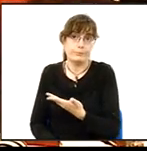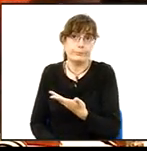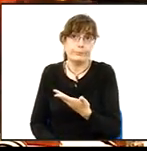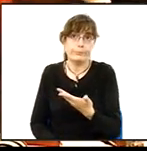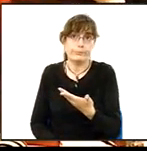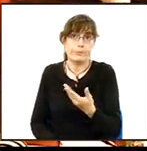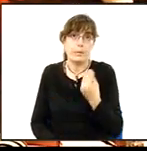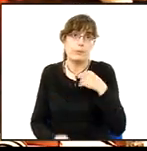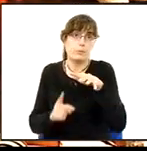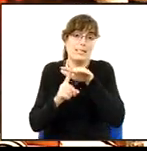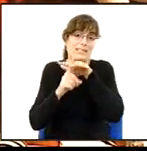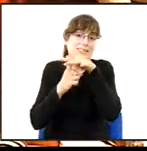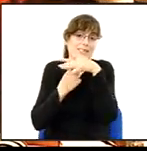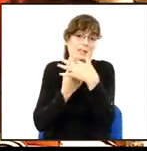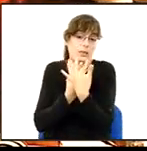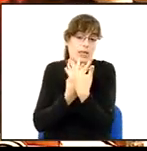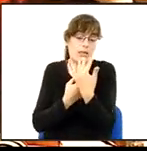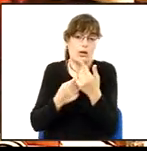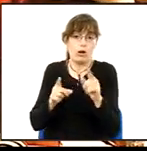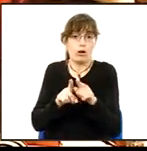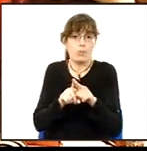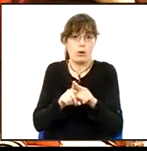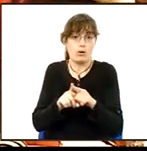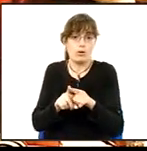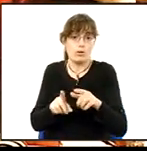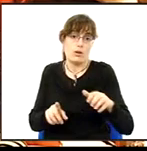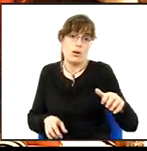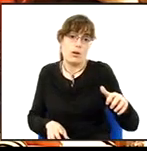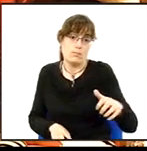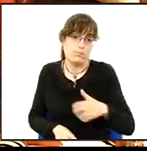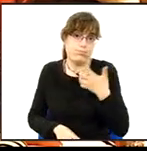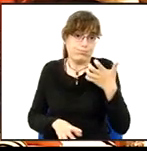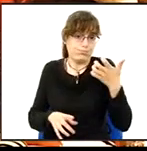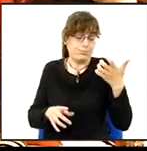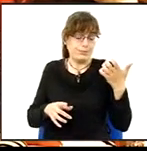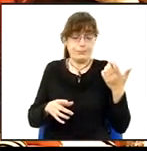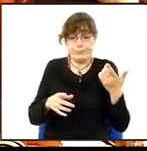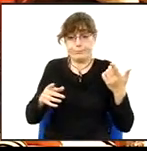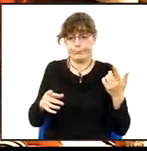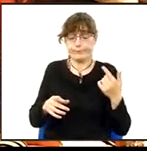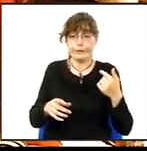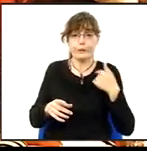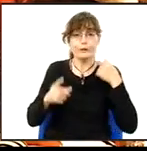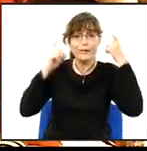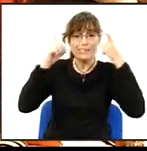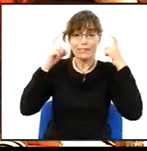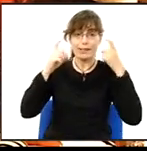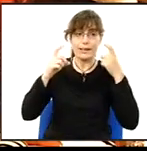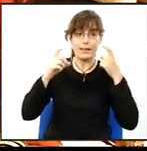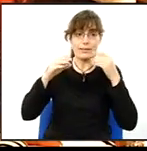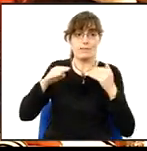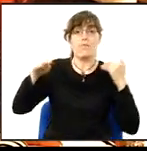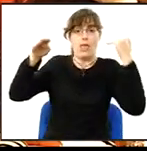doncs el cas d'un atac, doncs amb una regidora, com qualsevol altre estaré i intentaré estar a'alçada,